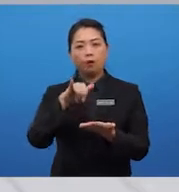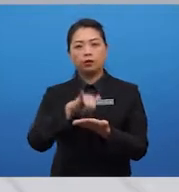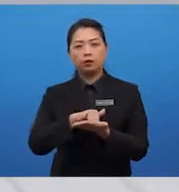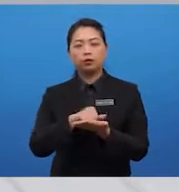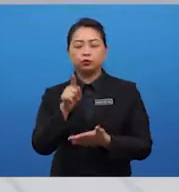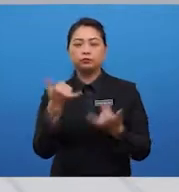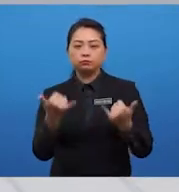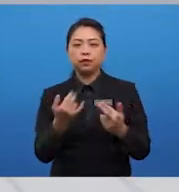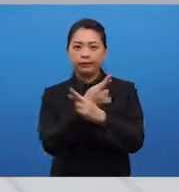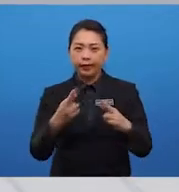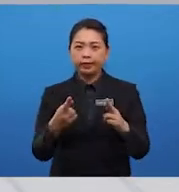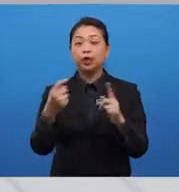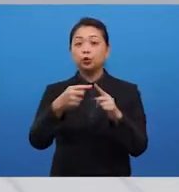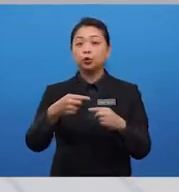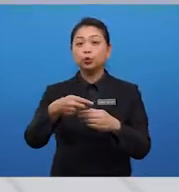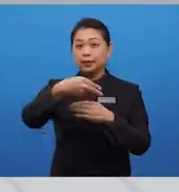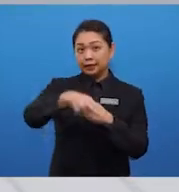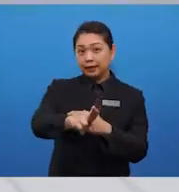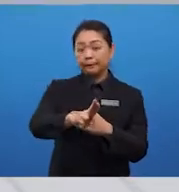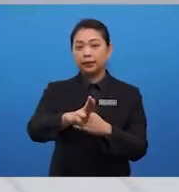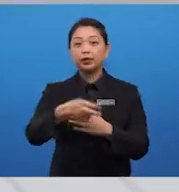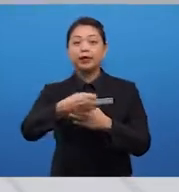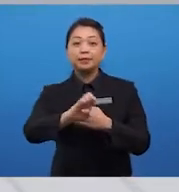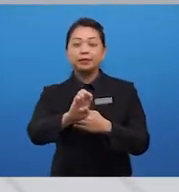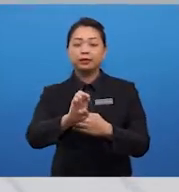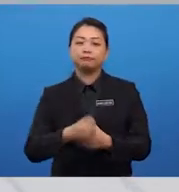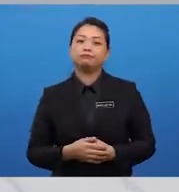now ready to submit your email for Task 1.